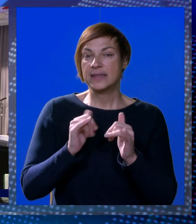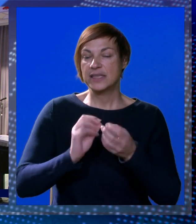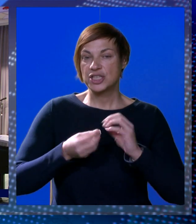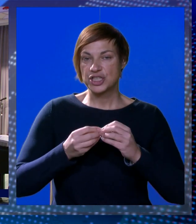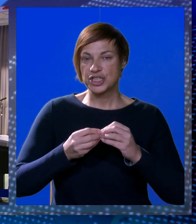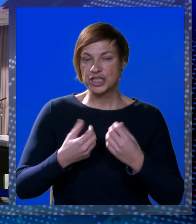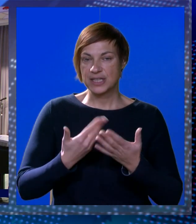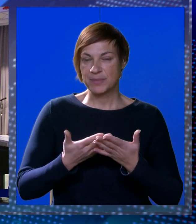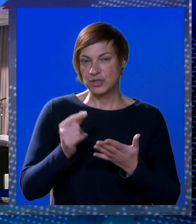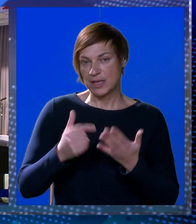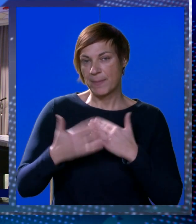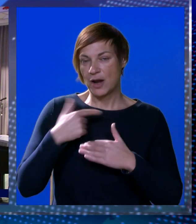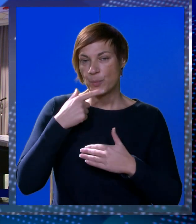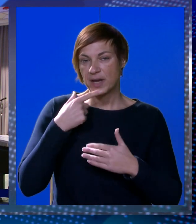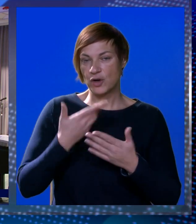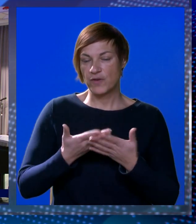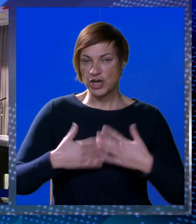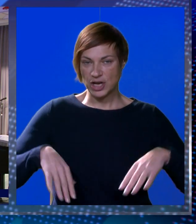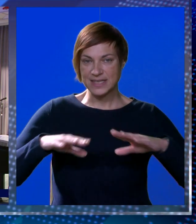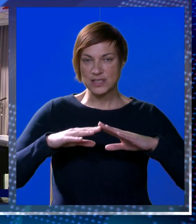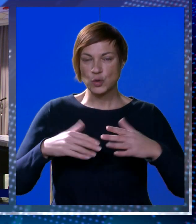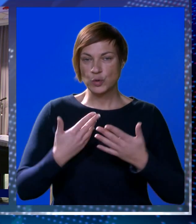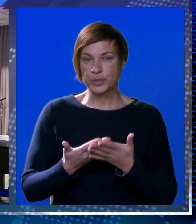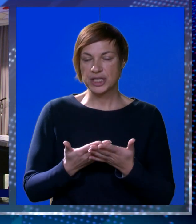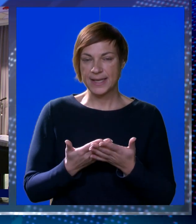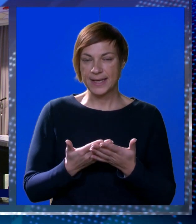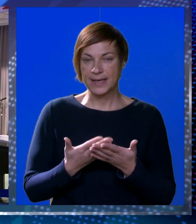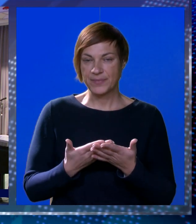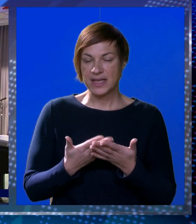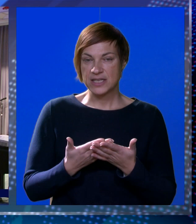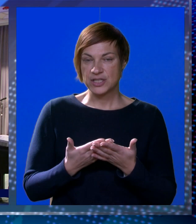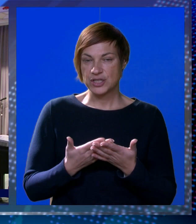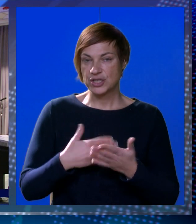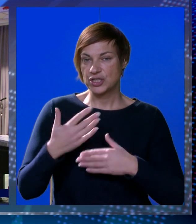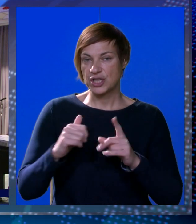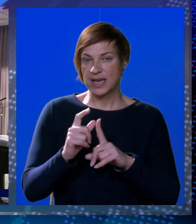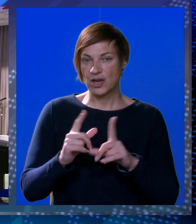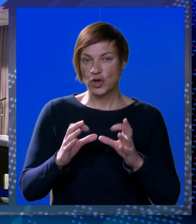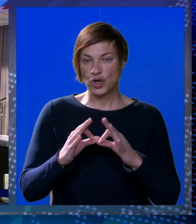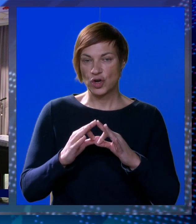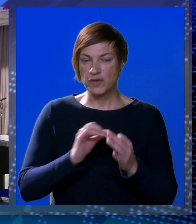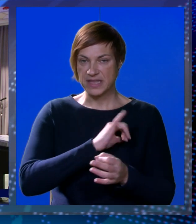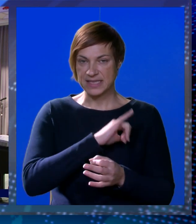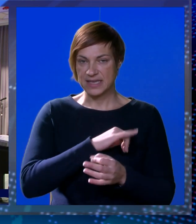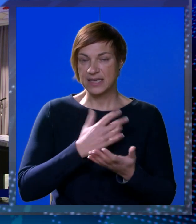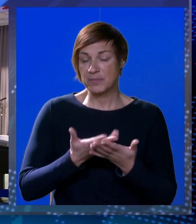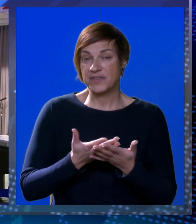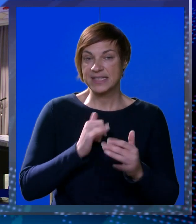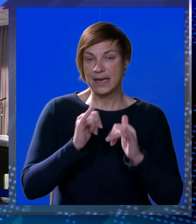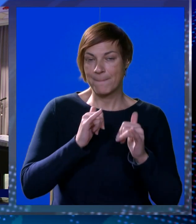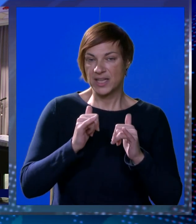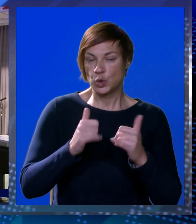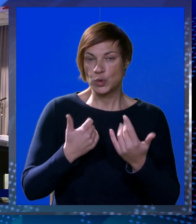tržištima i to je ono što sam je malo prije govorio na Skupštini. Nešto što su trendovi nakon COVID-a i što zanima